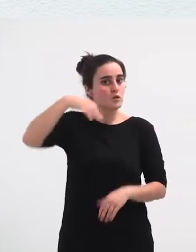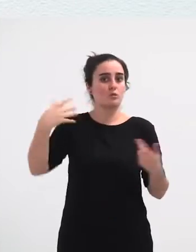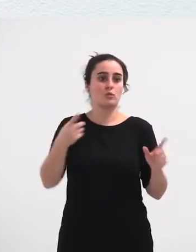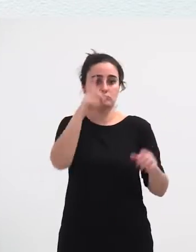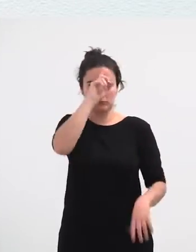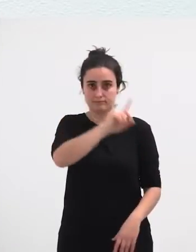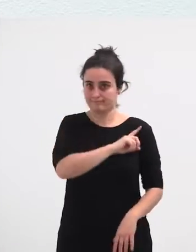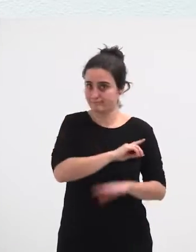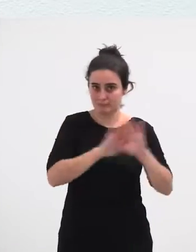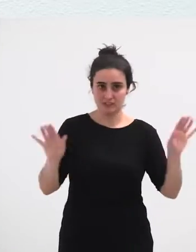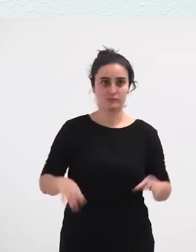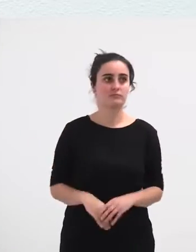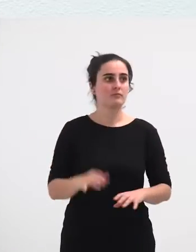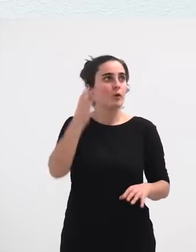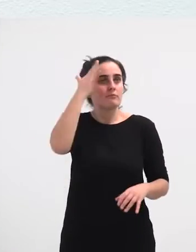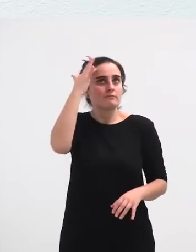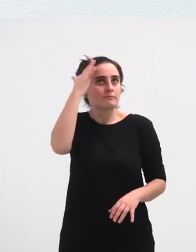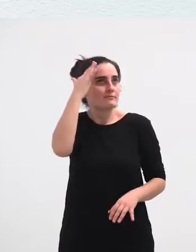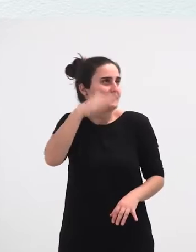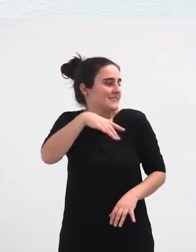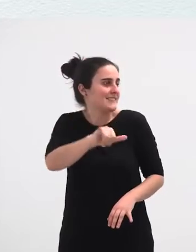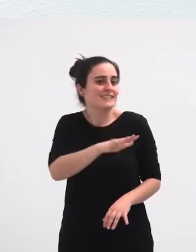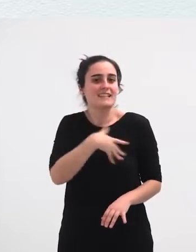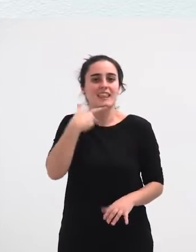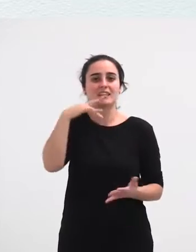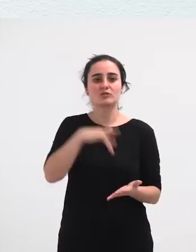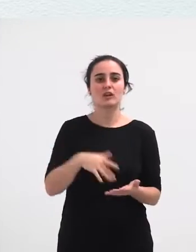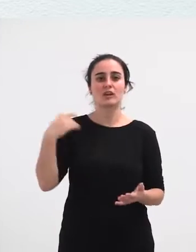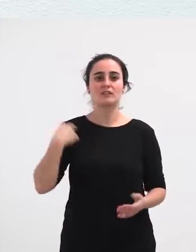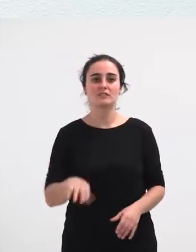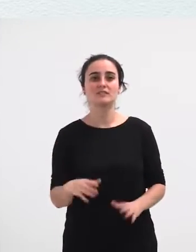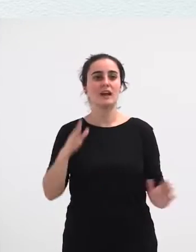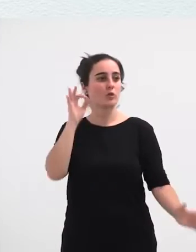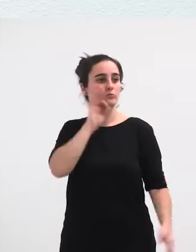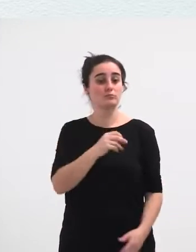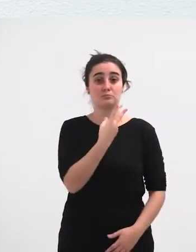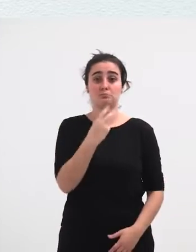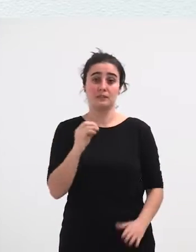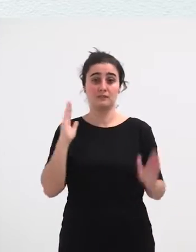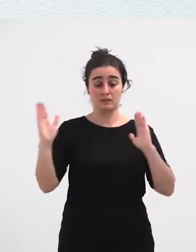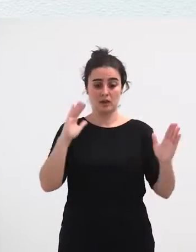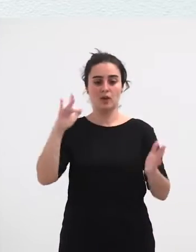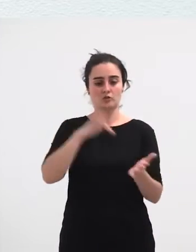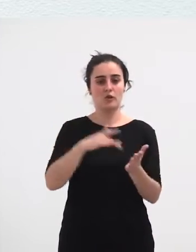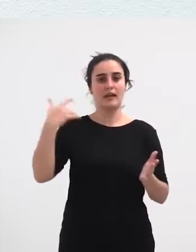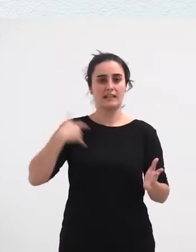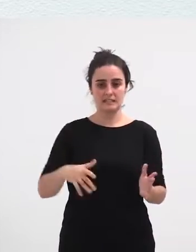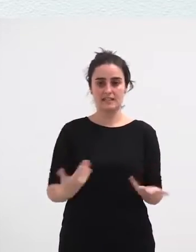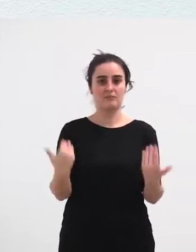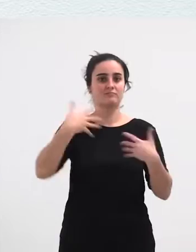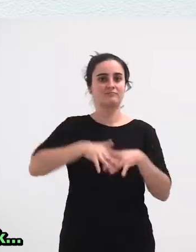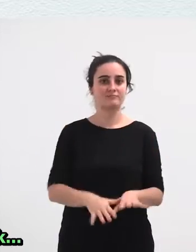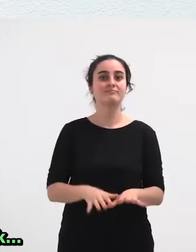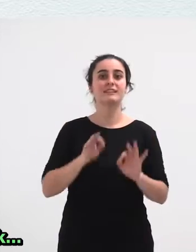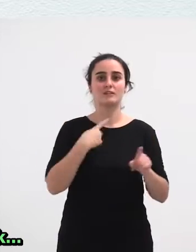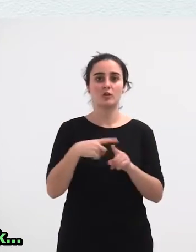Eregin Hori Dena Meretzi Gizaldiaren Amaieran Ogeigarren Gizaldiaren Asieran Folklorizazio Bat Dago Horrelako